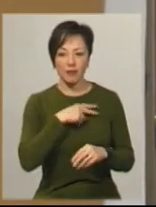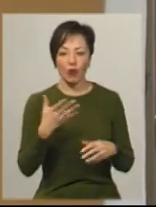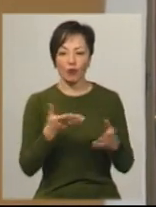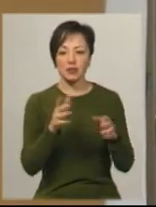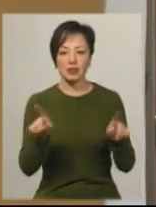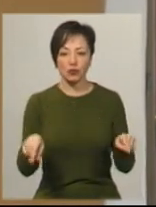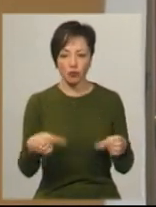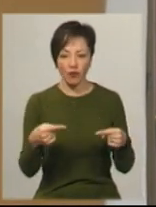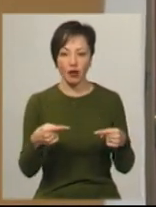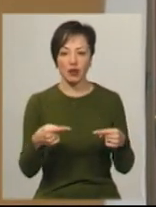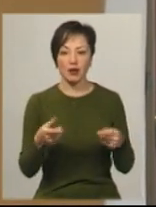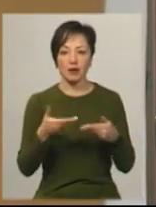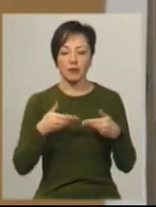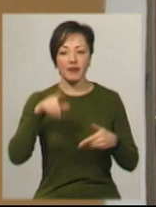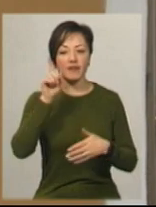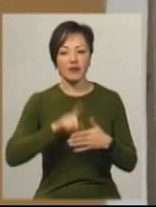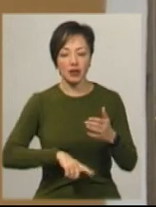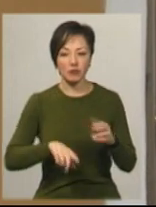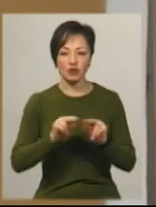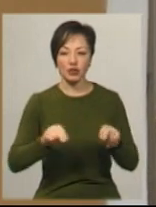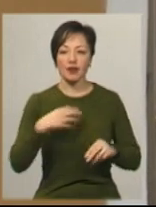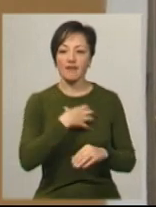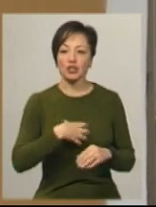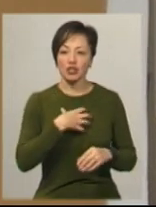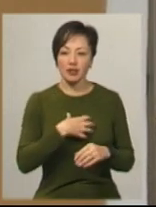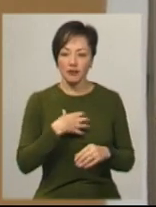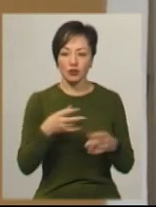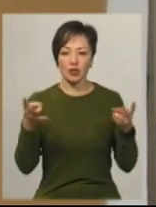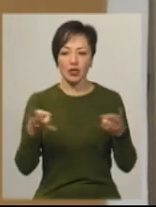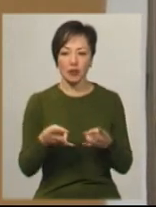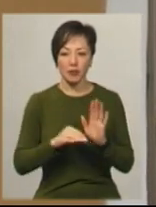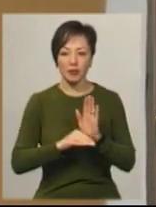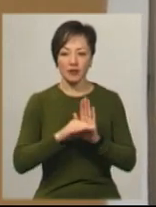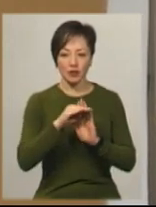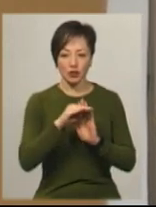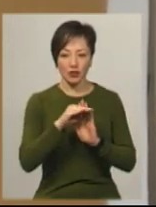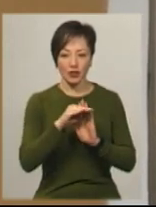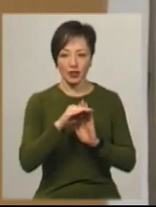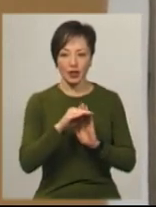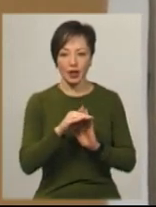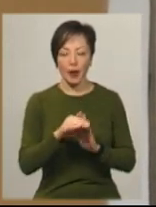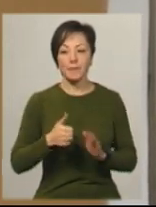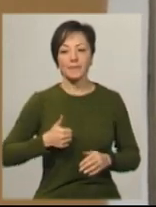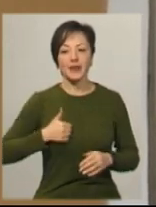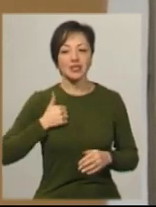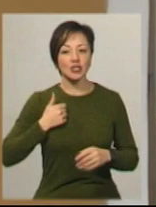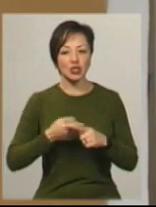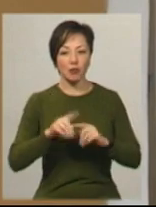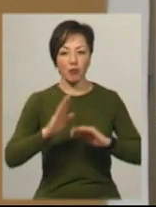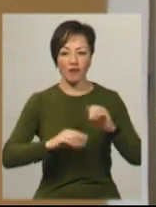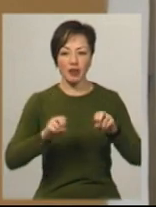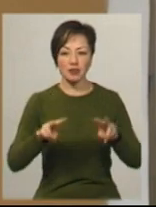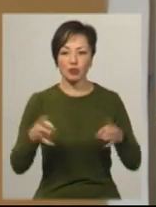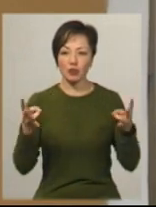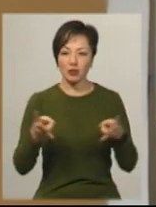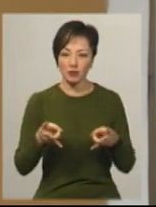яку ми заснували, тому що ми віримо, що вчителі важливі, що треба підвищувати перстиж цієї професії і що